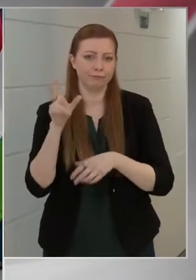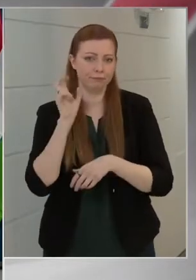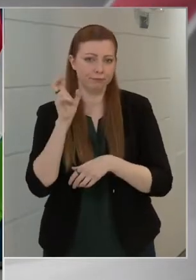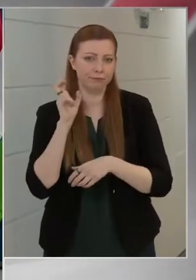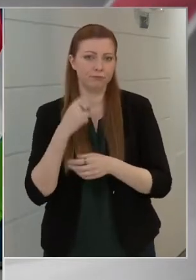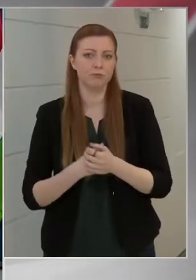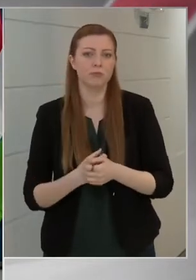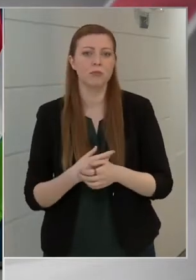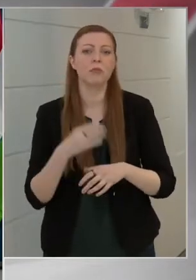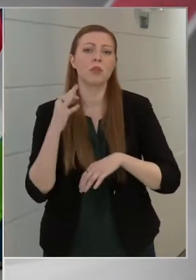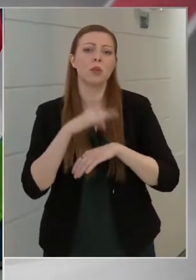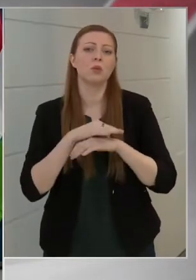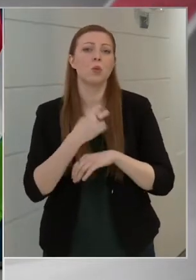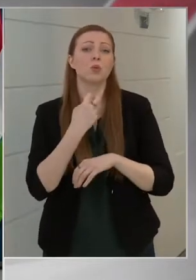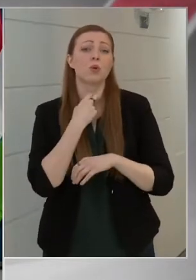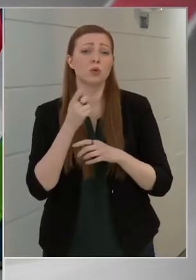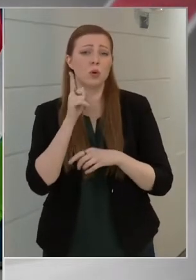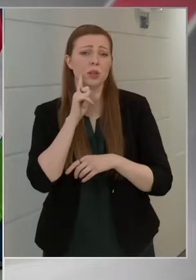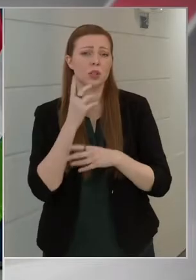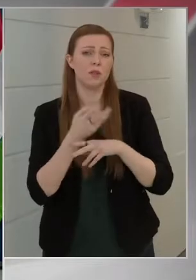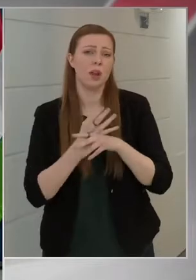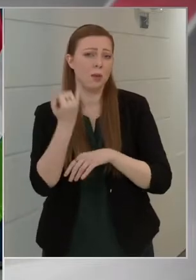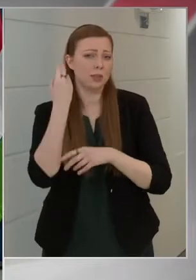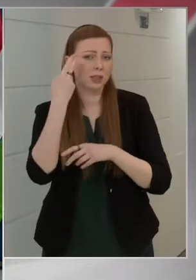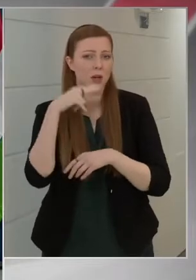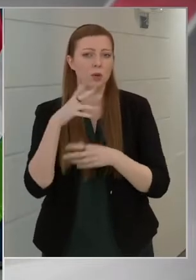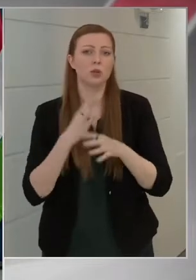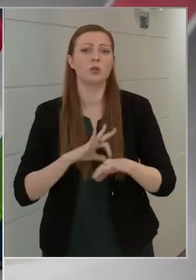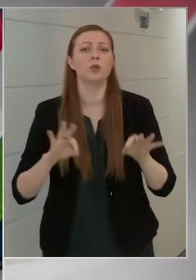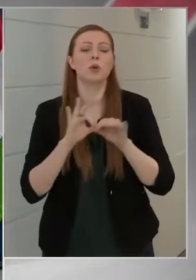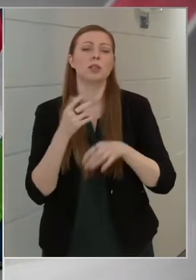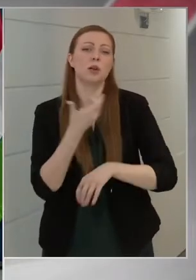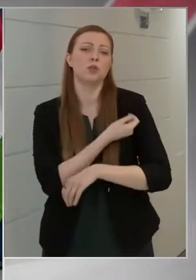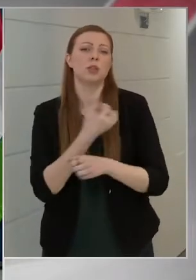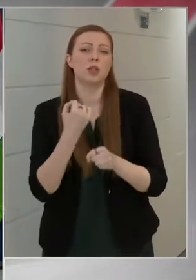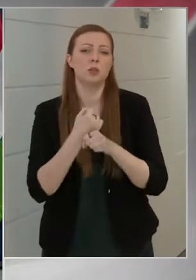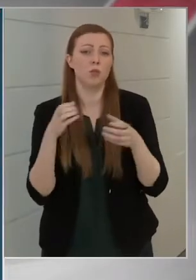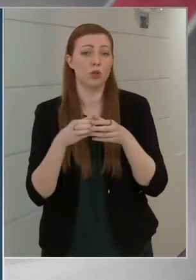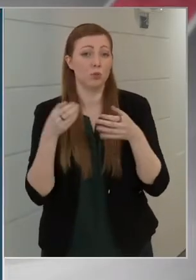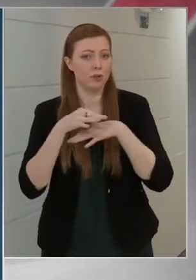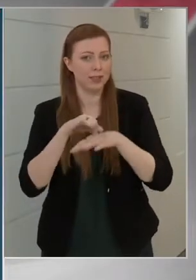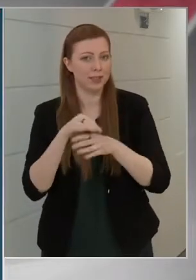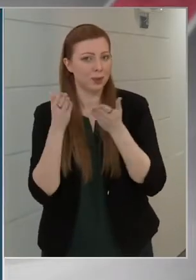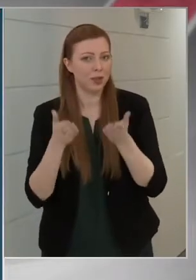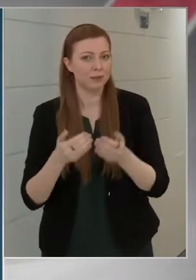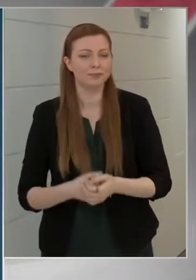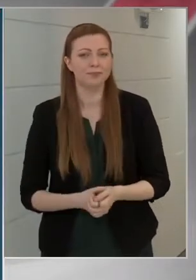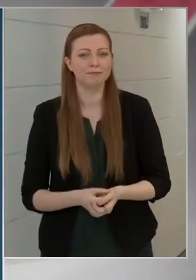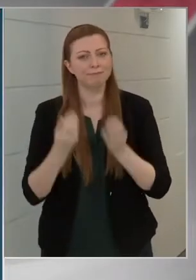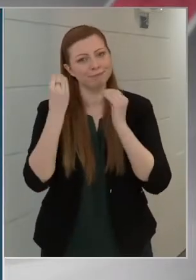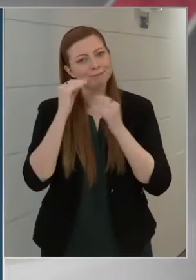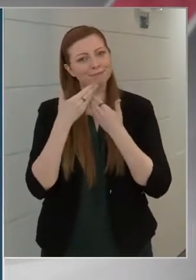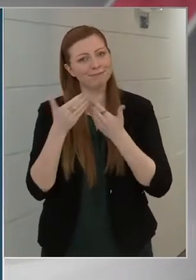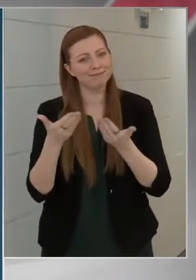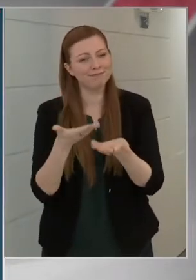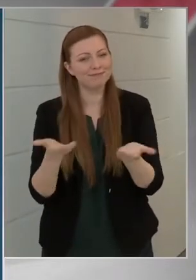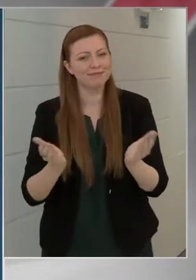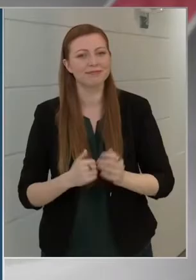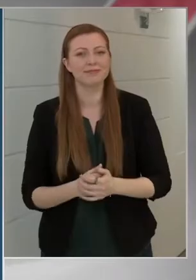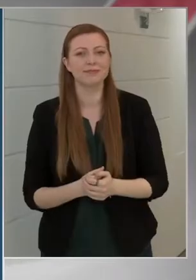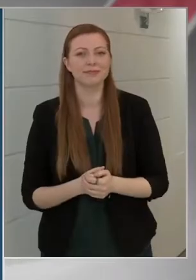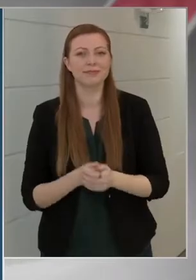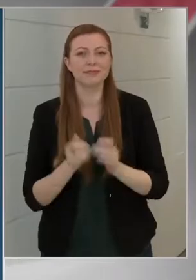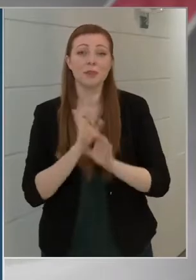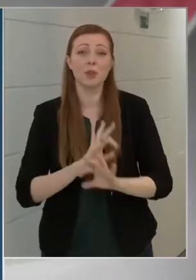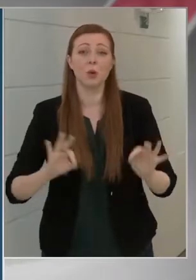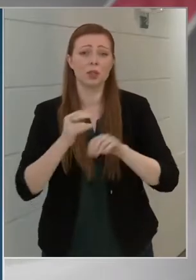meg dr. György István államtitkár úrat, az Országos Oltási Munkacsoport vezetőjét. Tisztelettel köszöntöm Önöket! Az